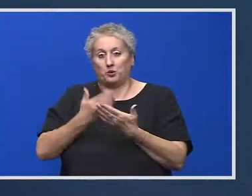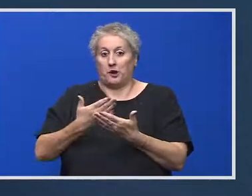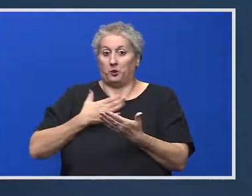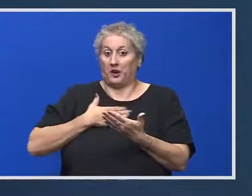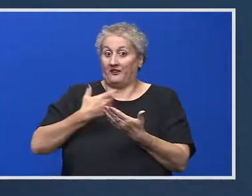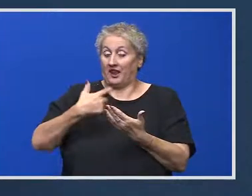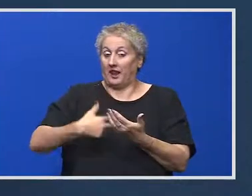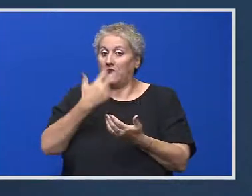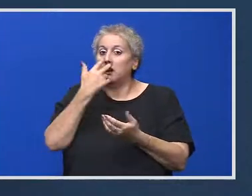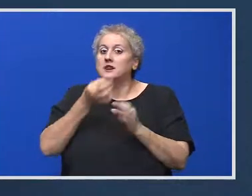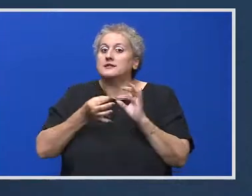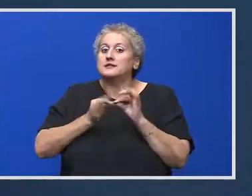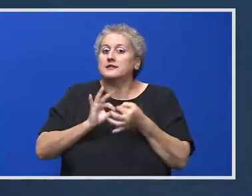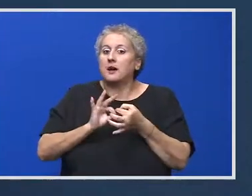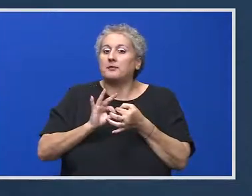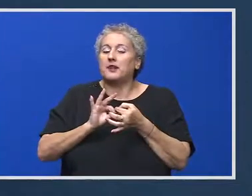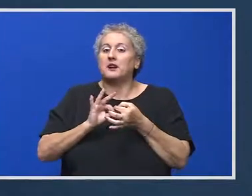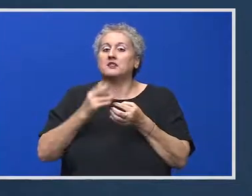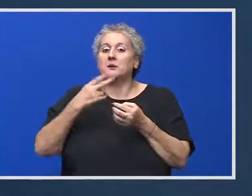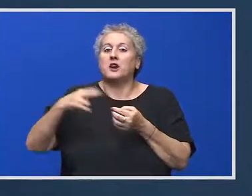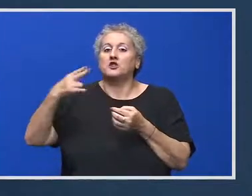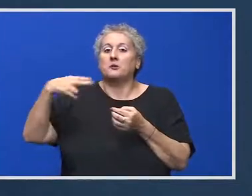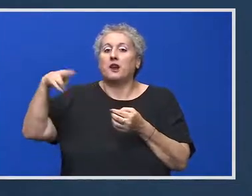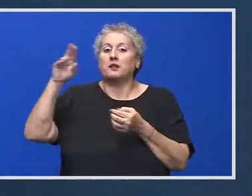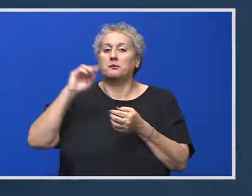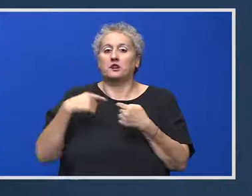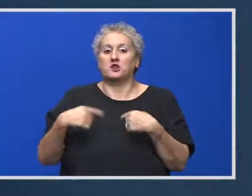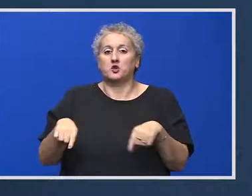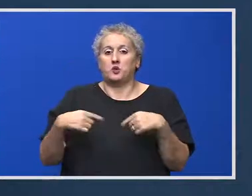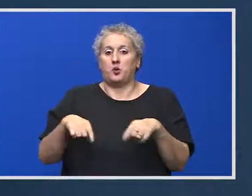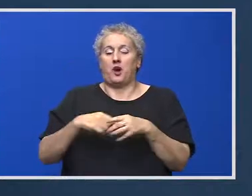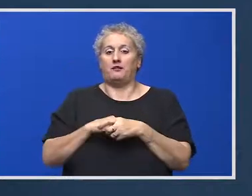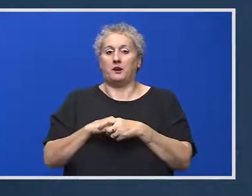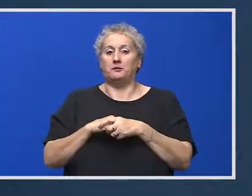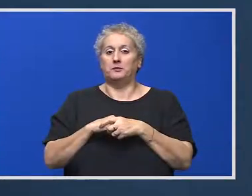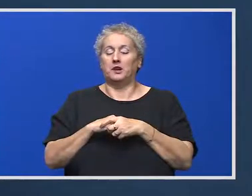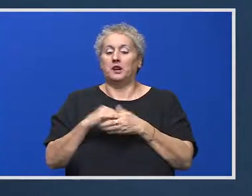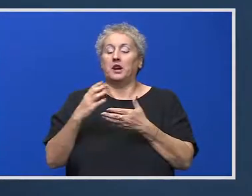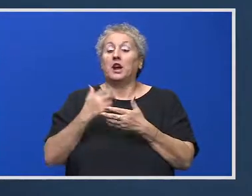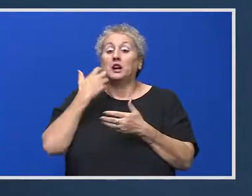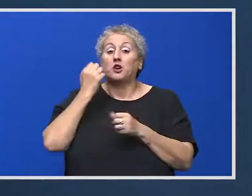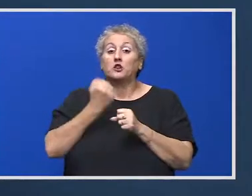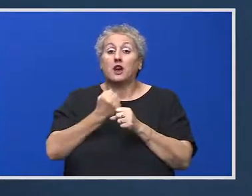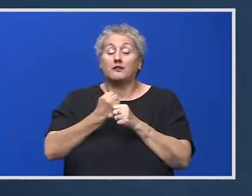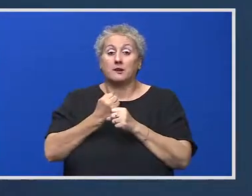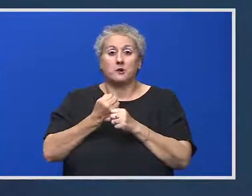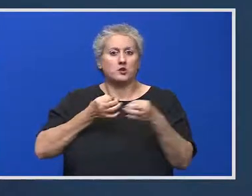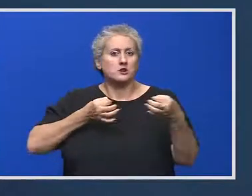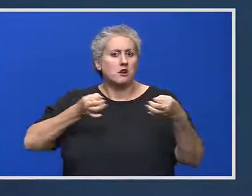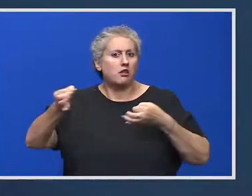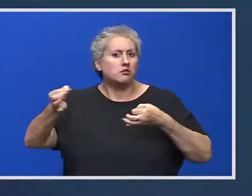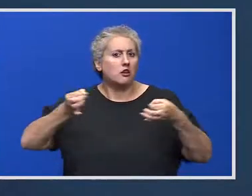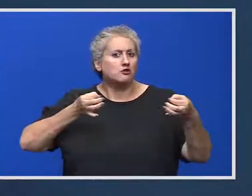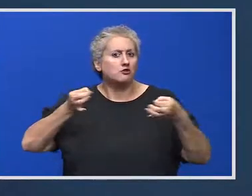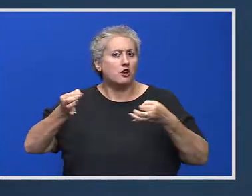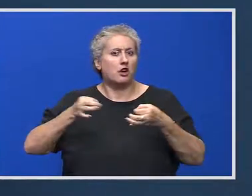Pentru că asta ne semna să mergem mai departe și să nu avem o strategie pe temenul. Când vom avea o strategie, și nu suntem numai numai,